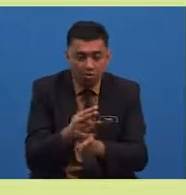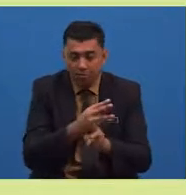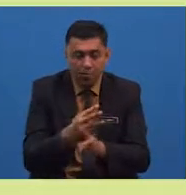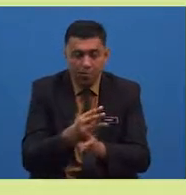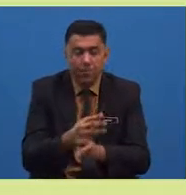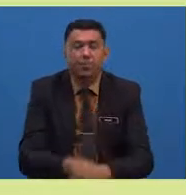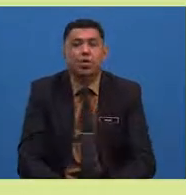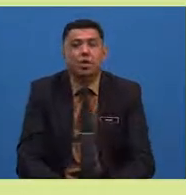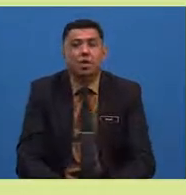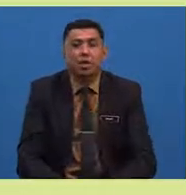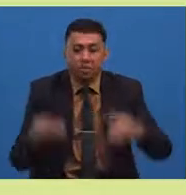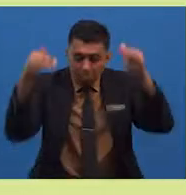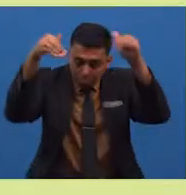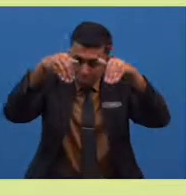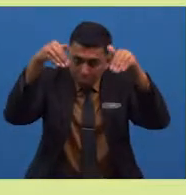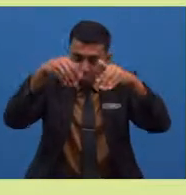sedang dijemur.